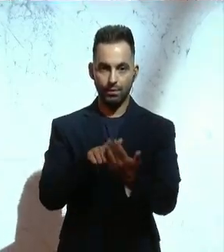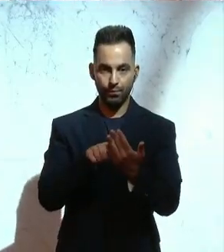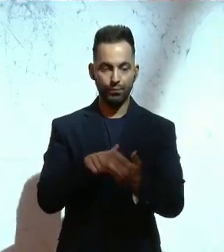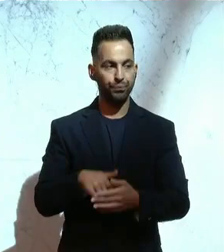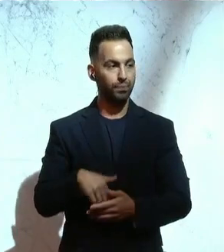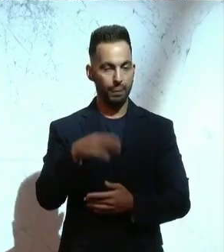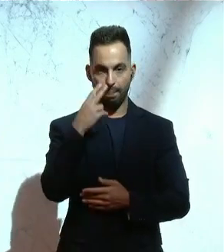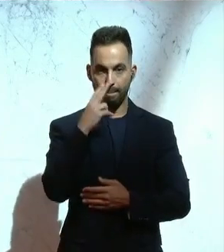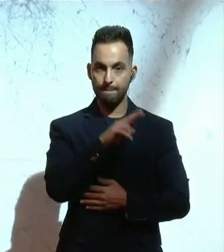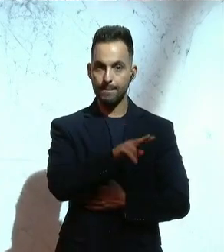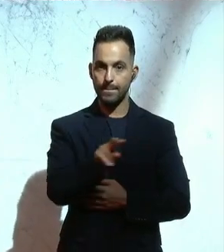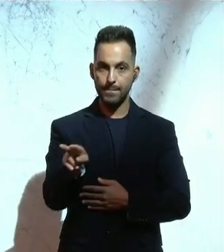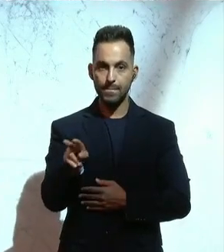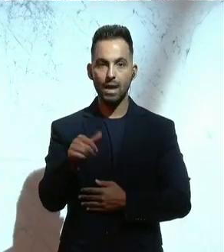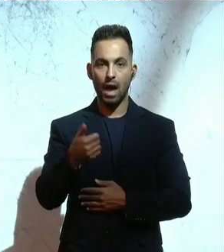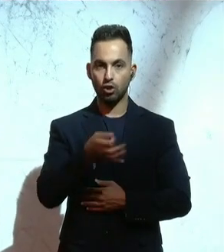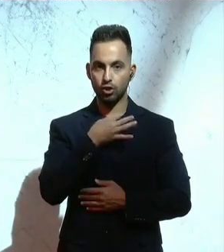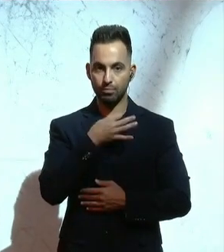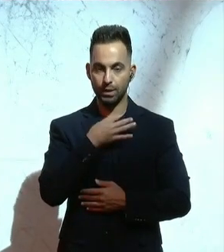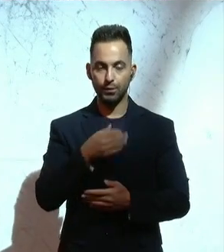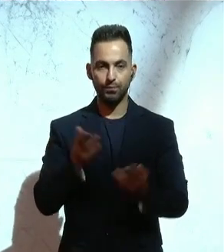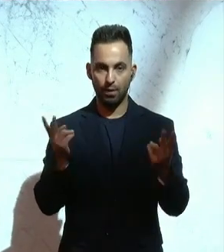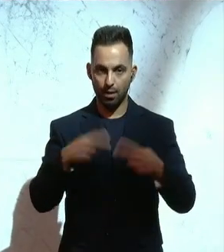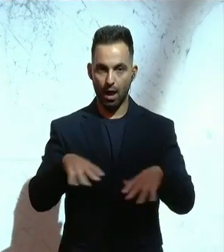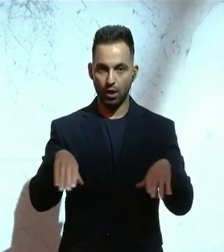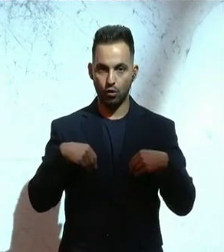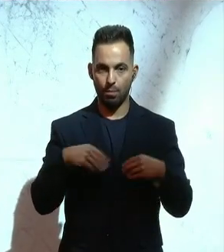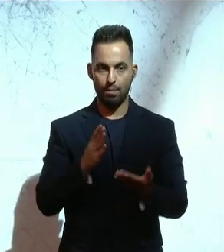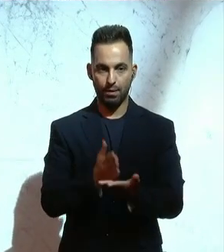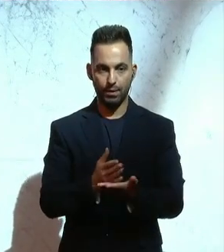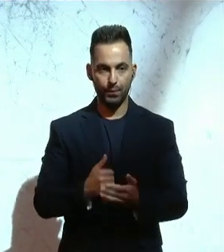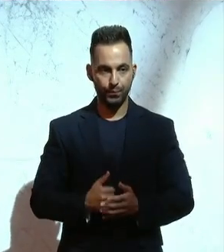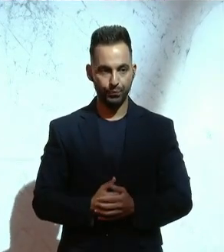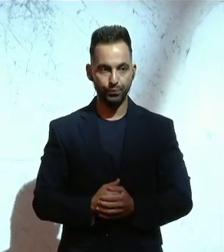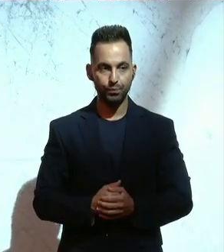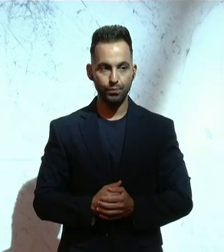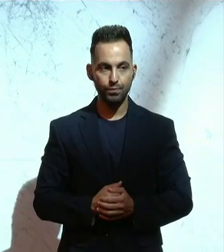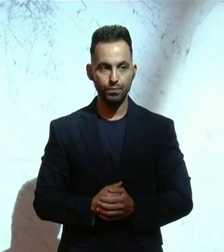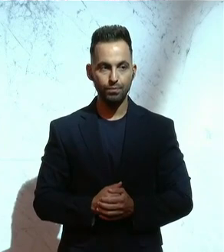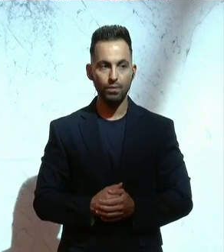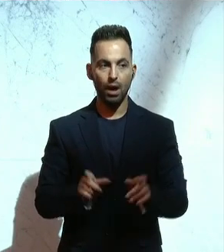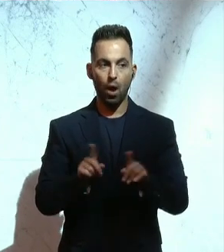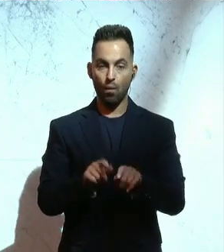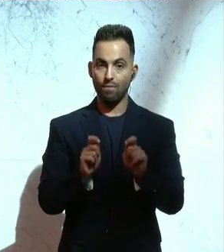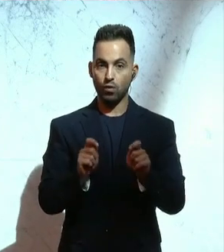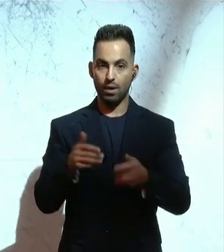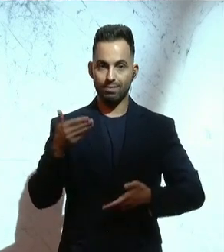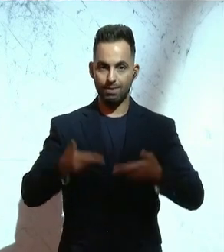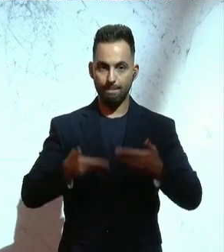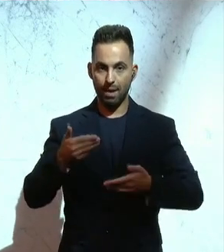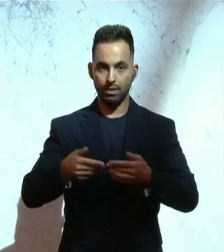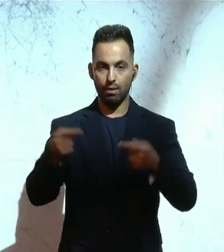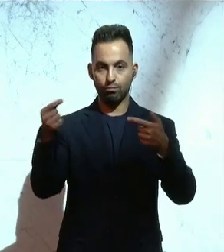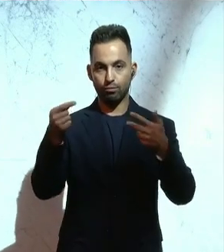Tagesordnungspunkt steht ja jetzt erst auf dem Programm. Die aktuelle Stunde und die aktuelle Europastunde zählt ja